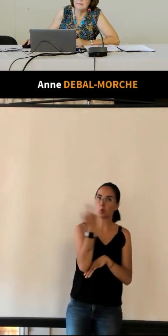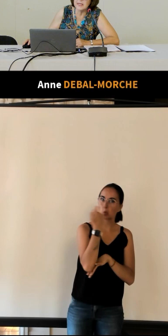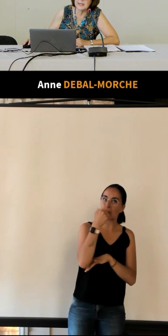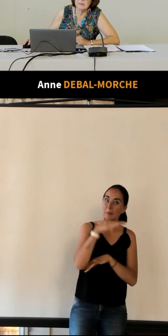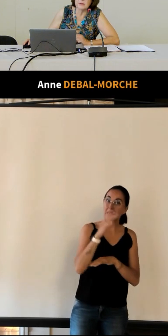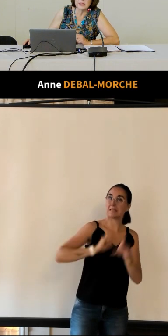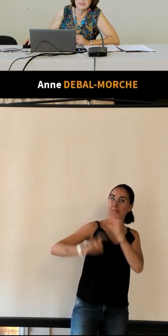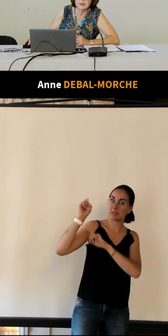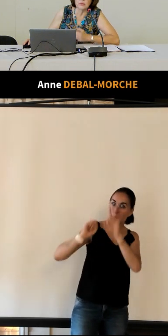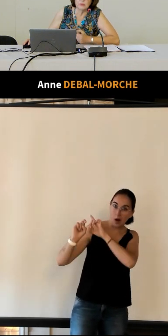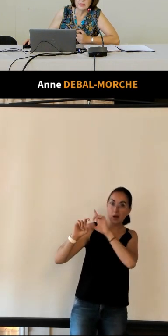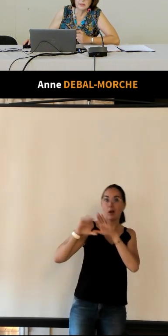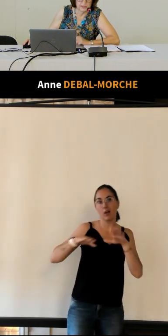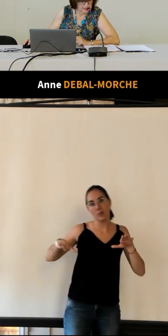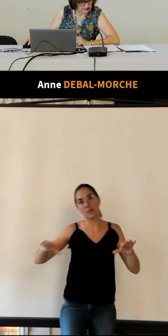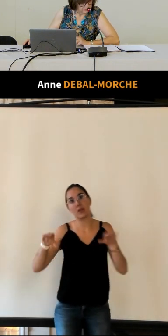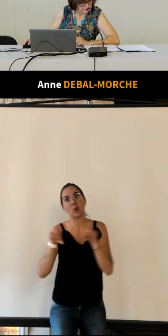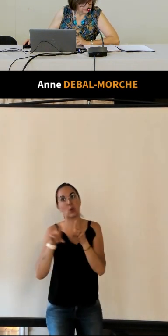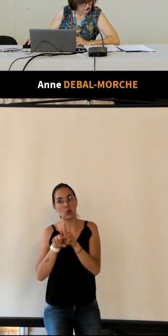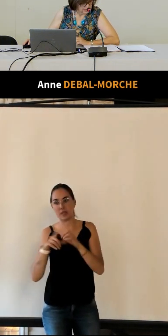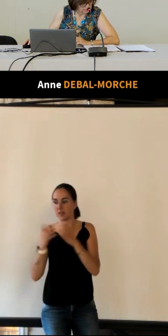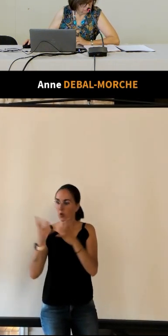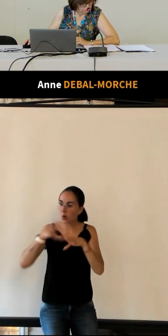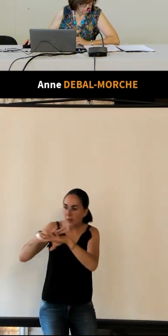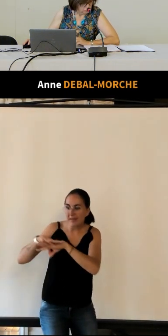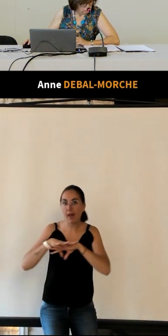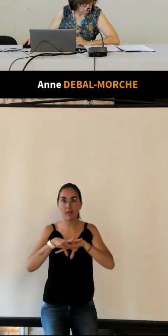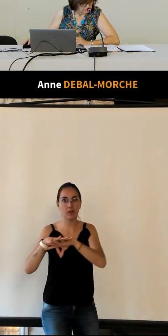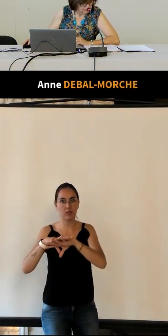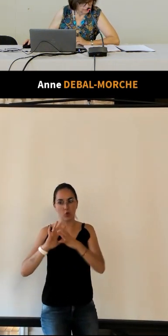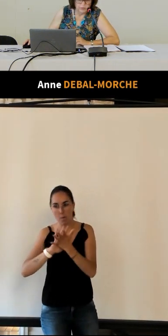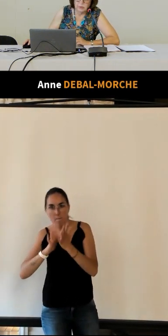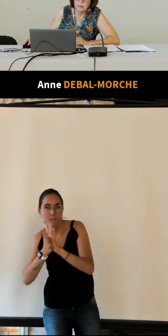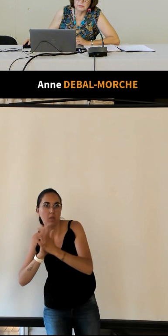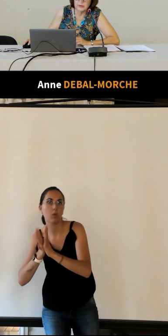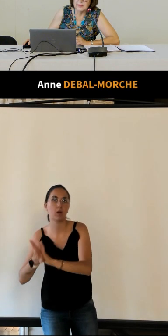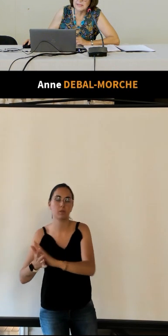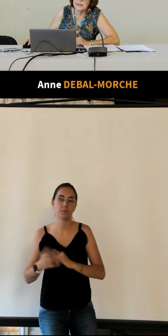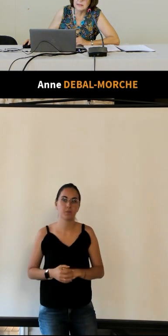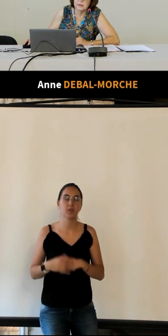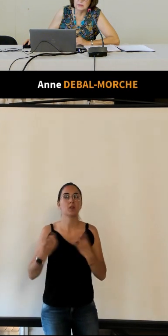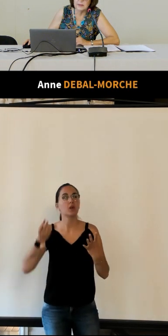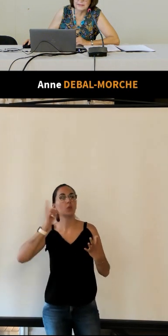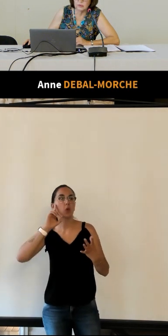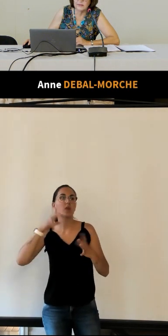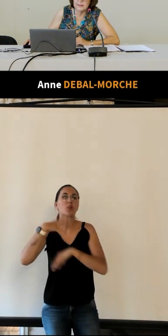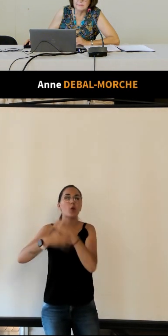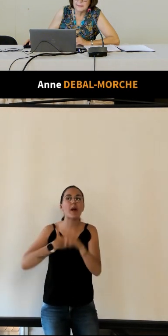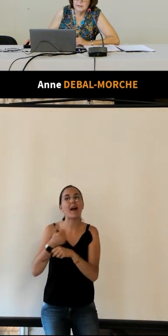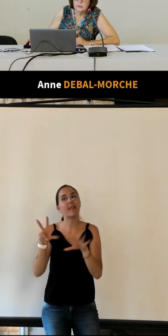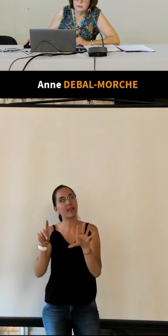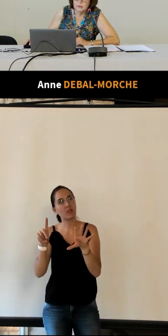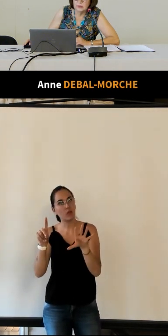mais également citée de demain puisque là on est un petit peu dans les années 80